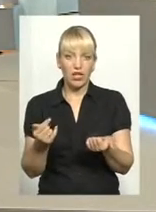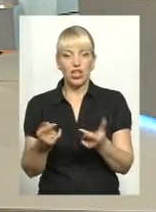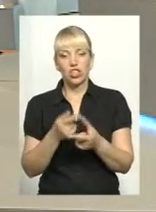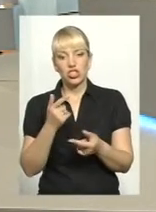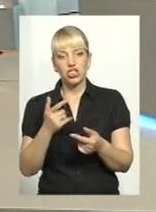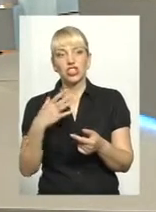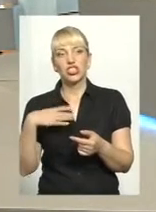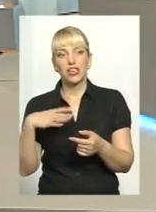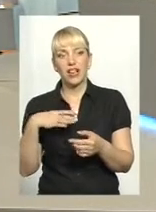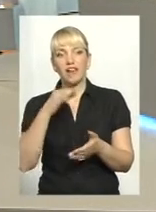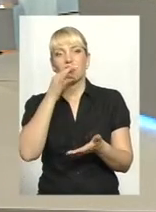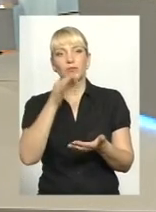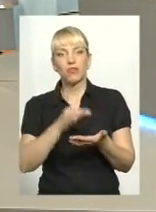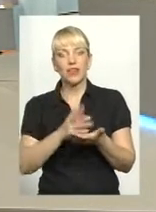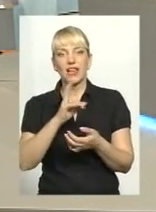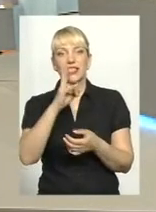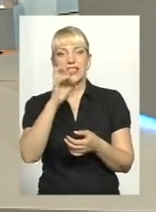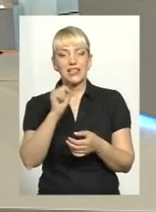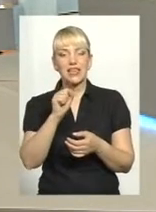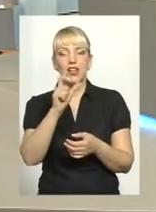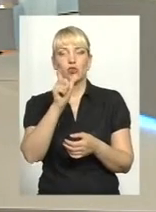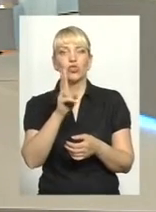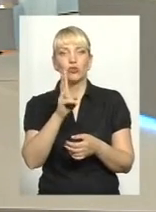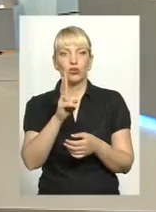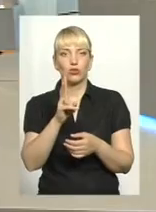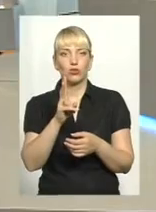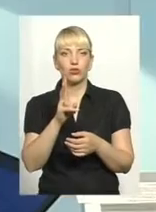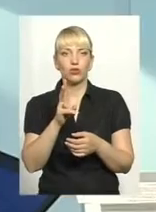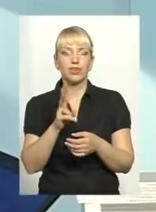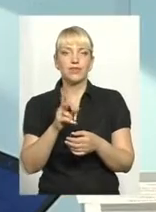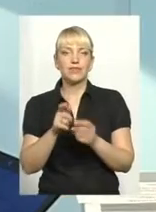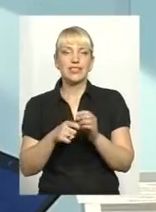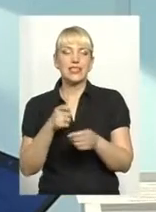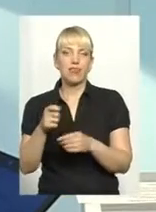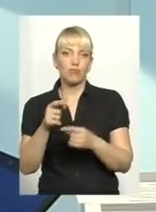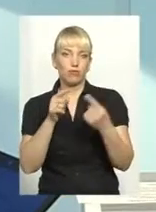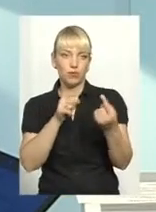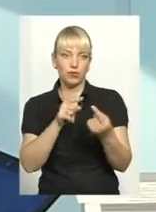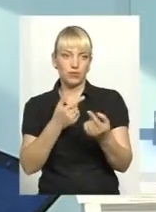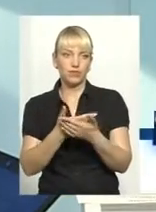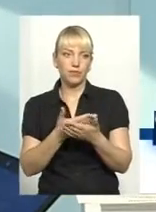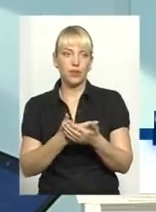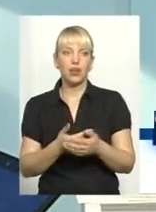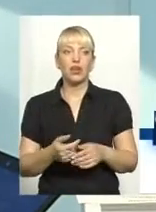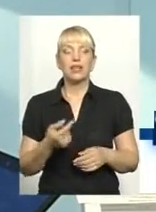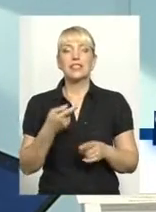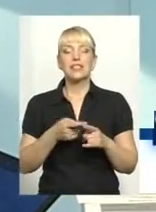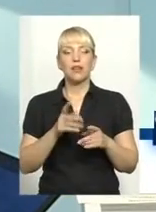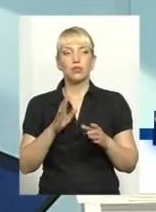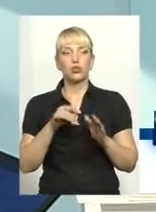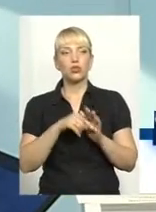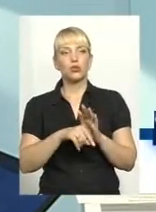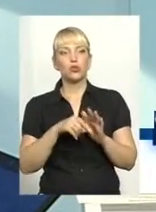Та, звичайно, якщо це буде стосуватися, ну, скажімо так,